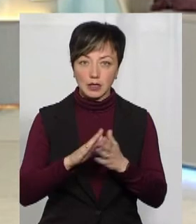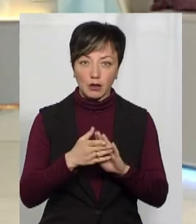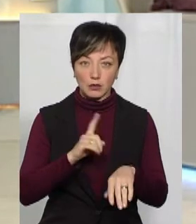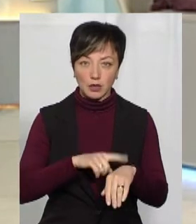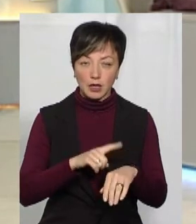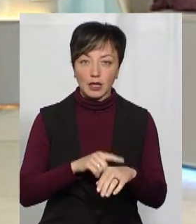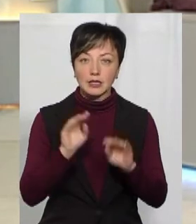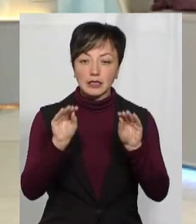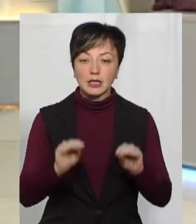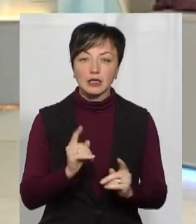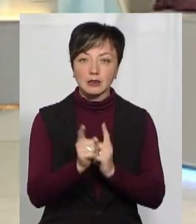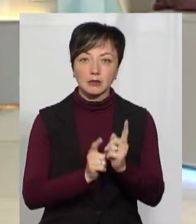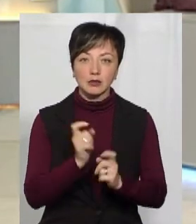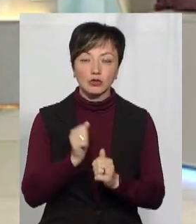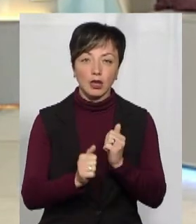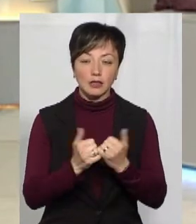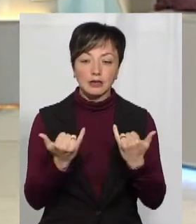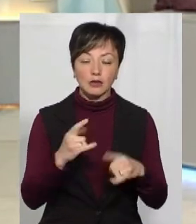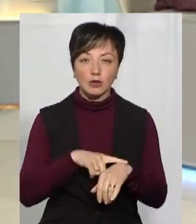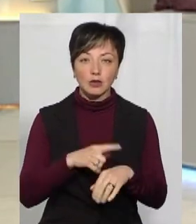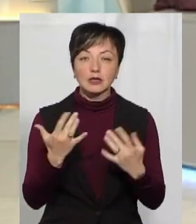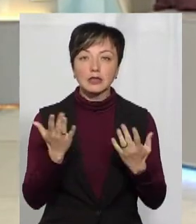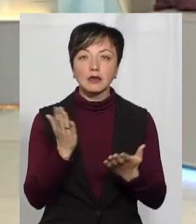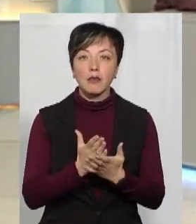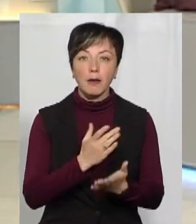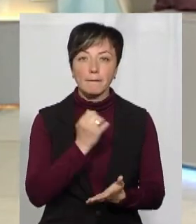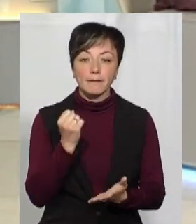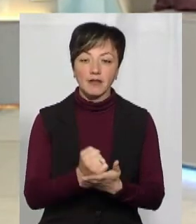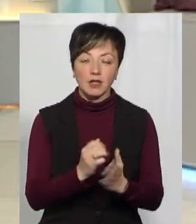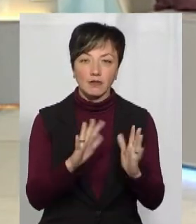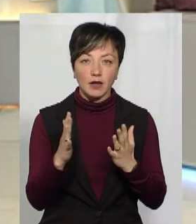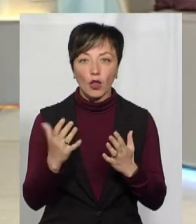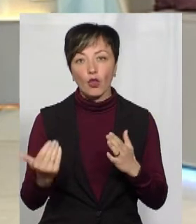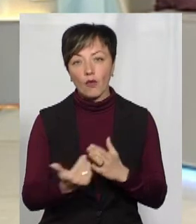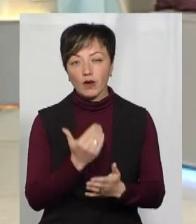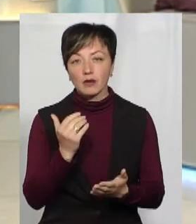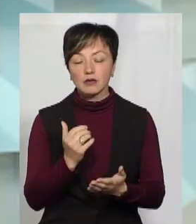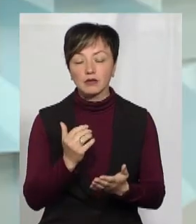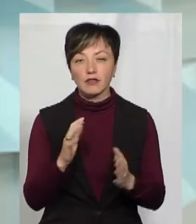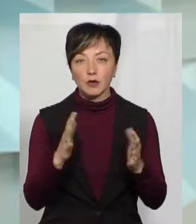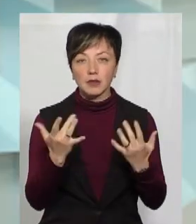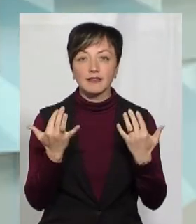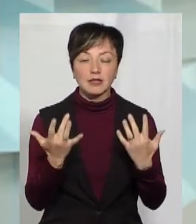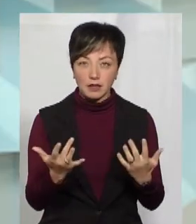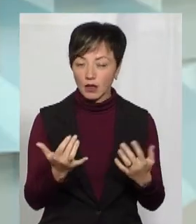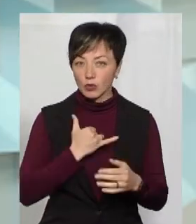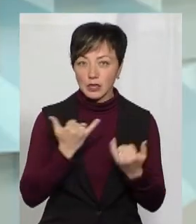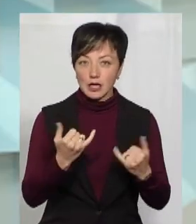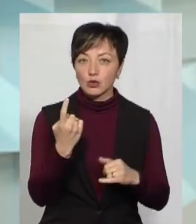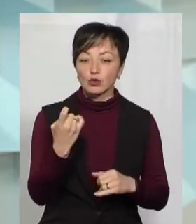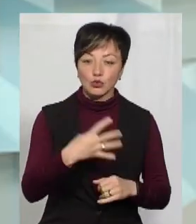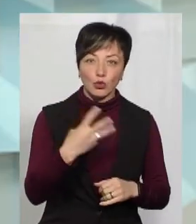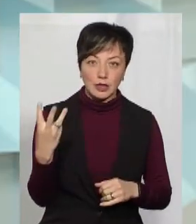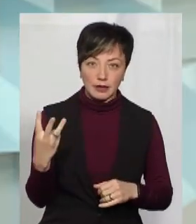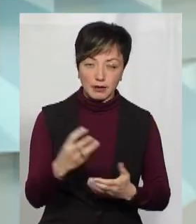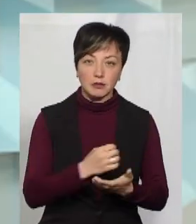змінюється досить часто, так, подовження, станом на цю годину, скільки маємо підтверджених випадків, скільки нових підтверджень? Ну, у нас зараз 143